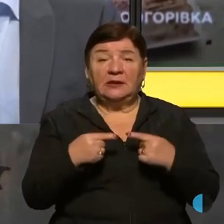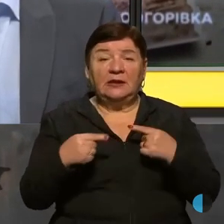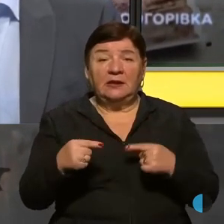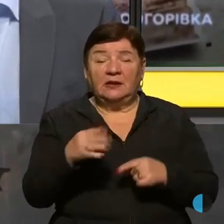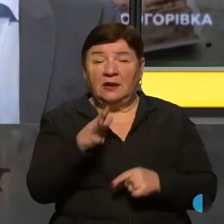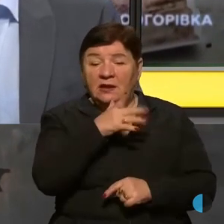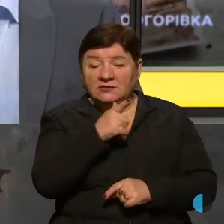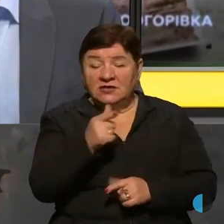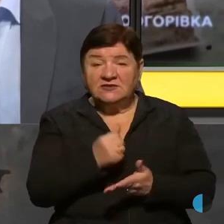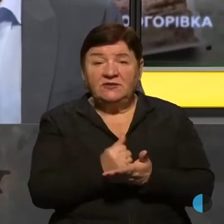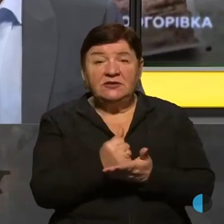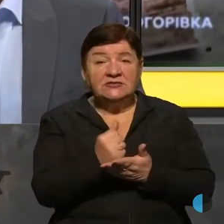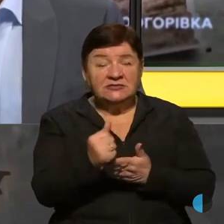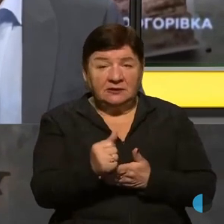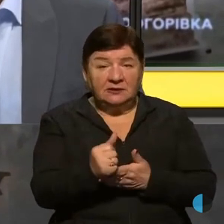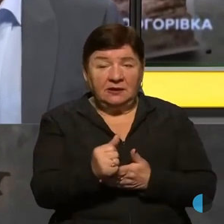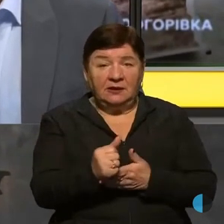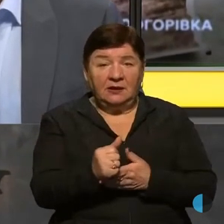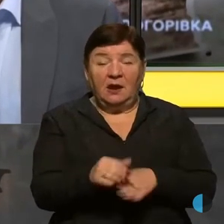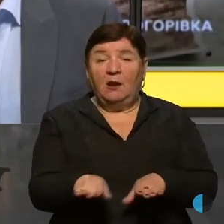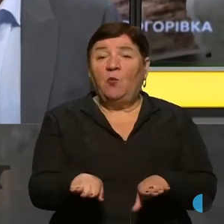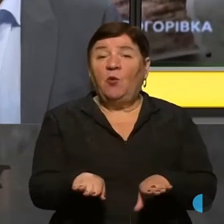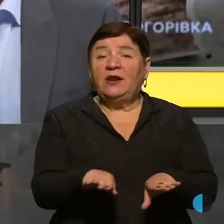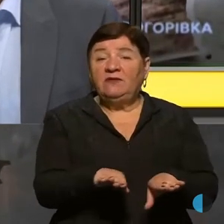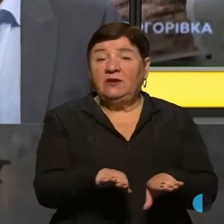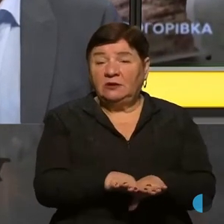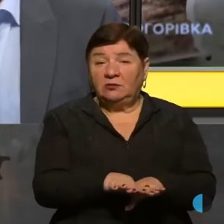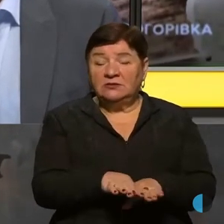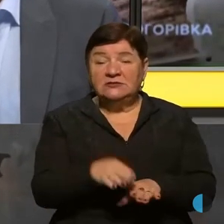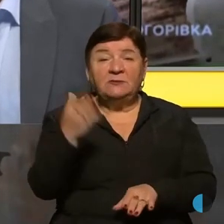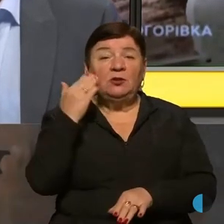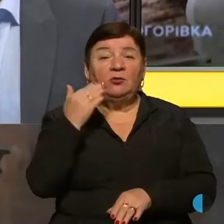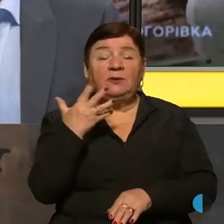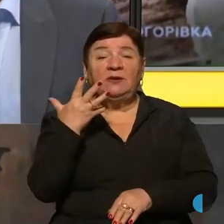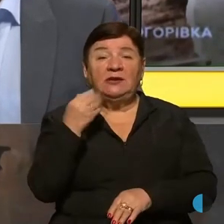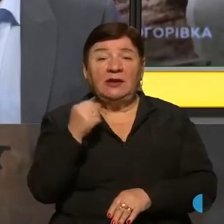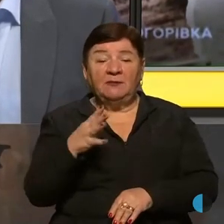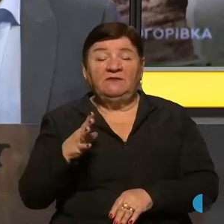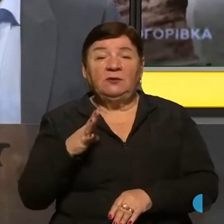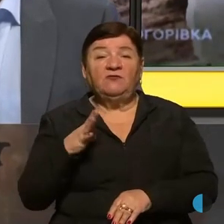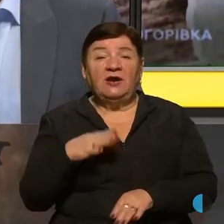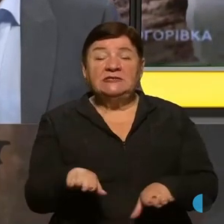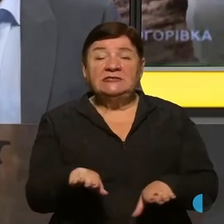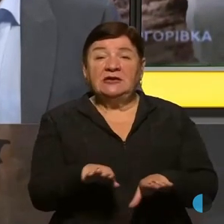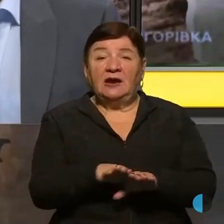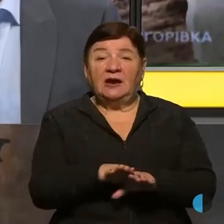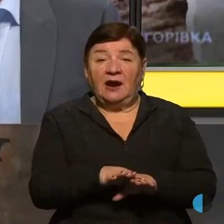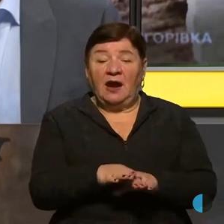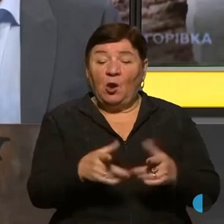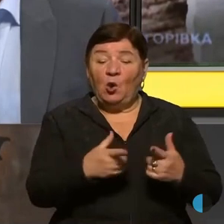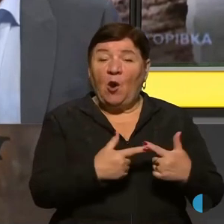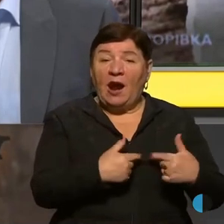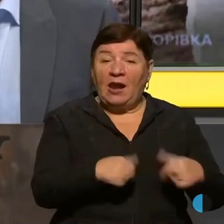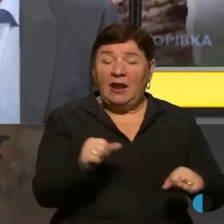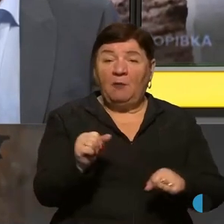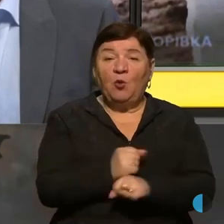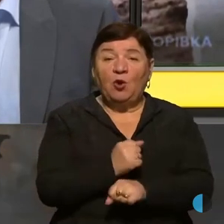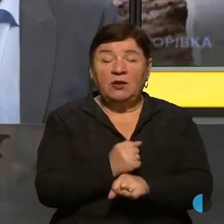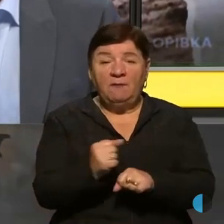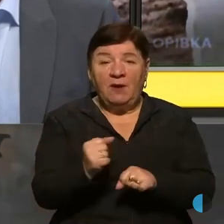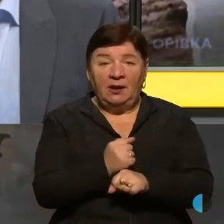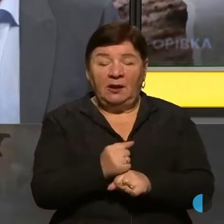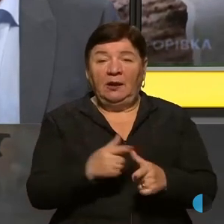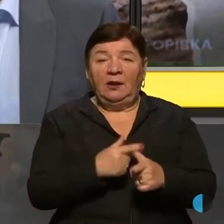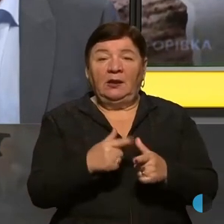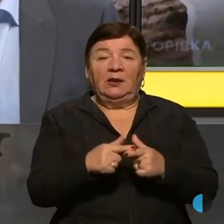відстіснити. Тобто, порівняно з минулими днями відбувається така зараз локальна боротьба, але